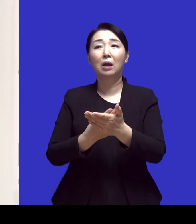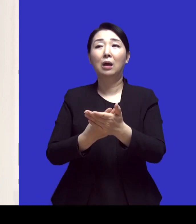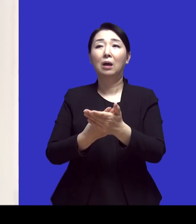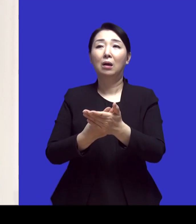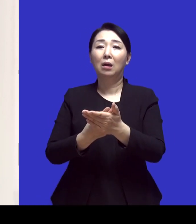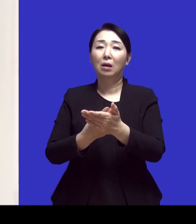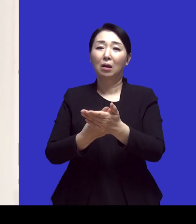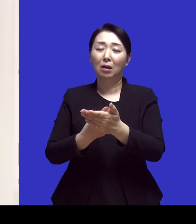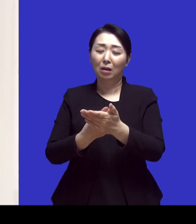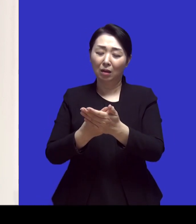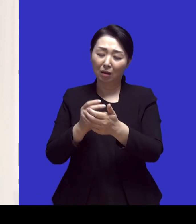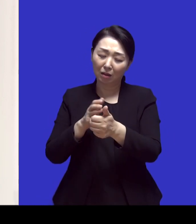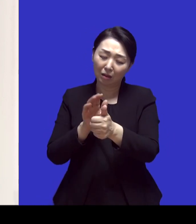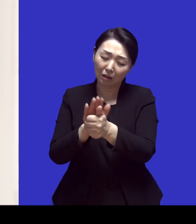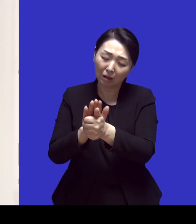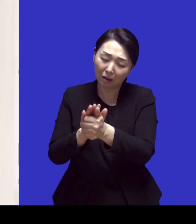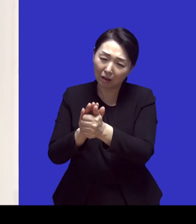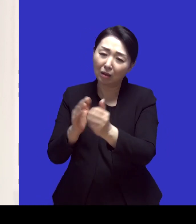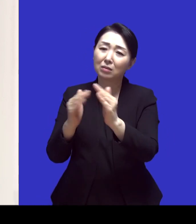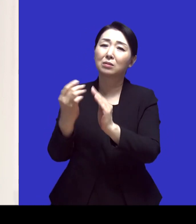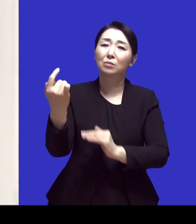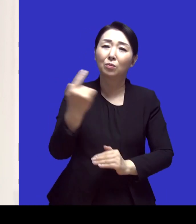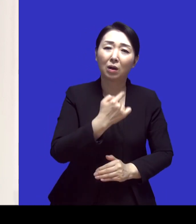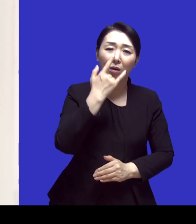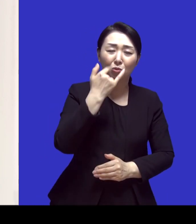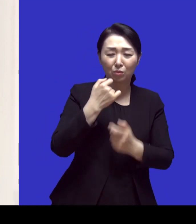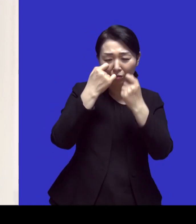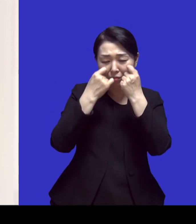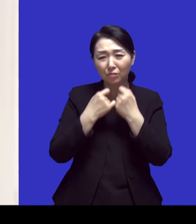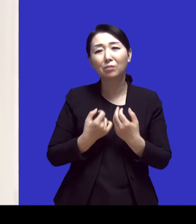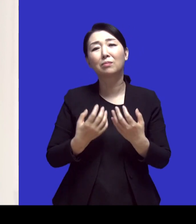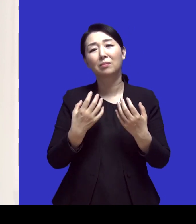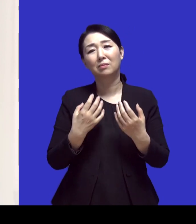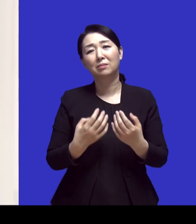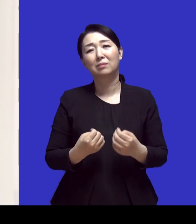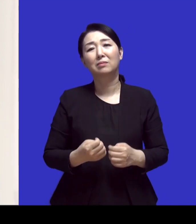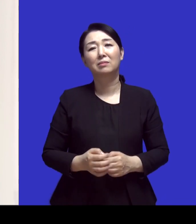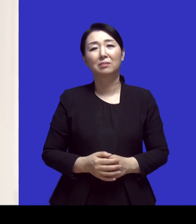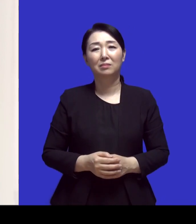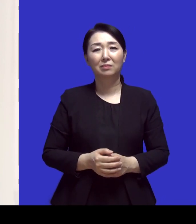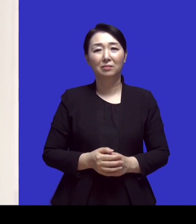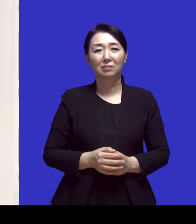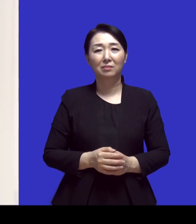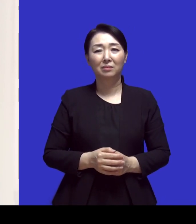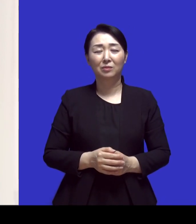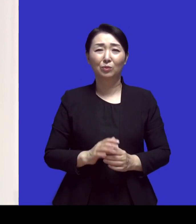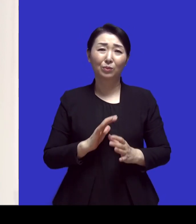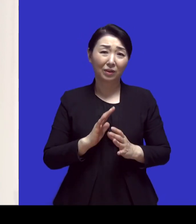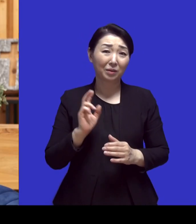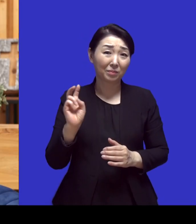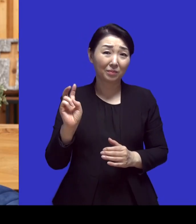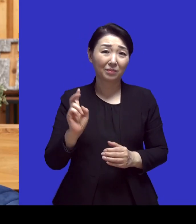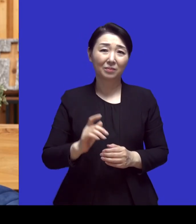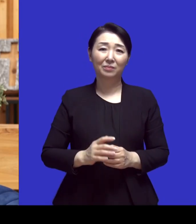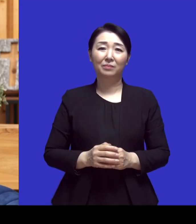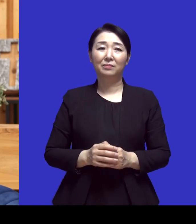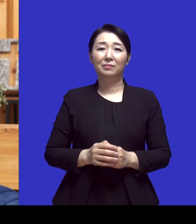저희 부모님도 많이 오시고 뭐 그랬죠 얼마나 많이 놀라셨을까요